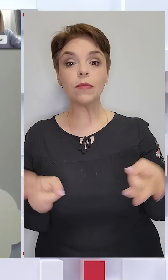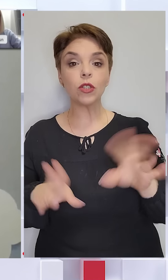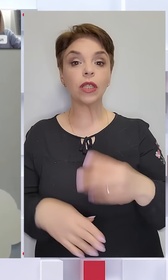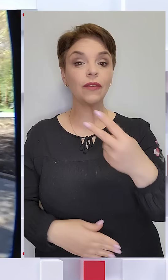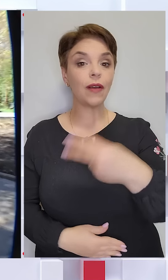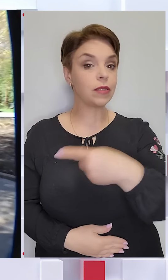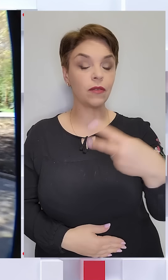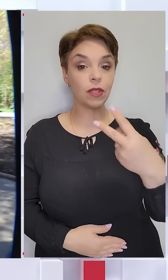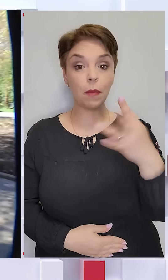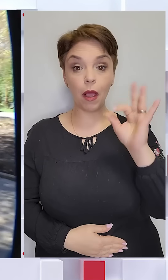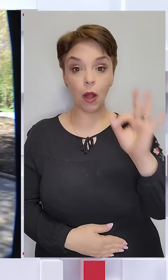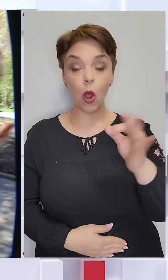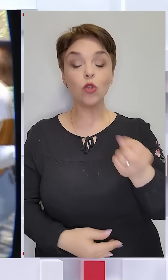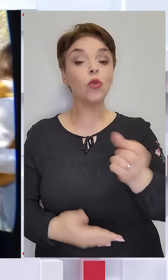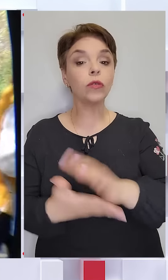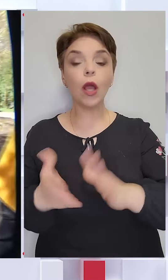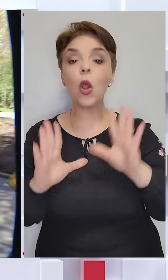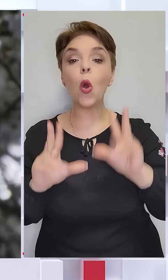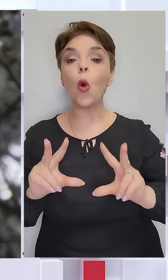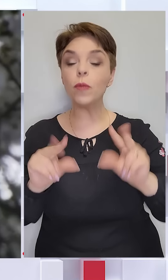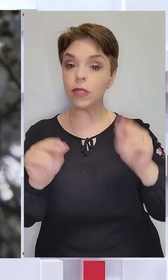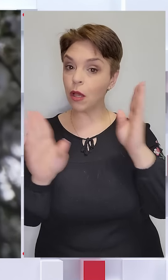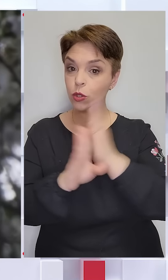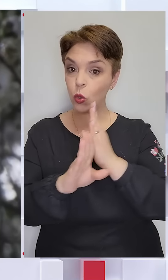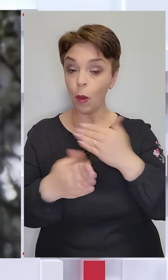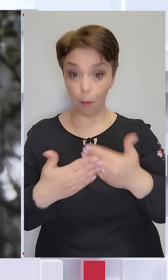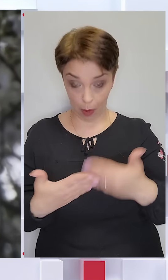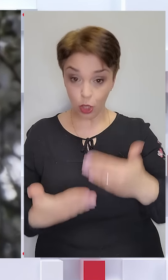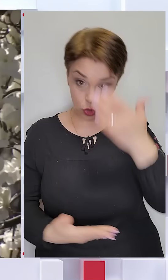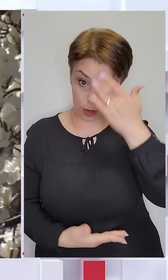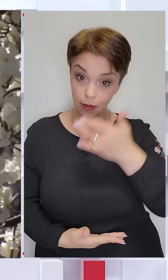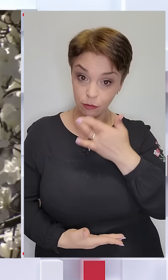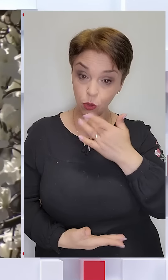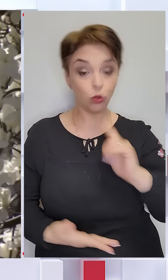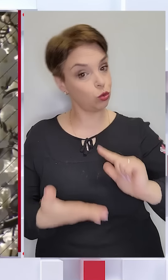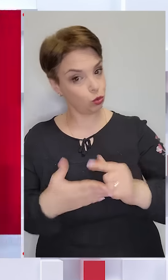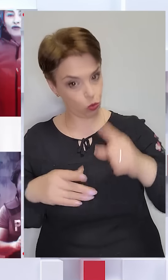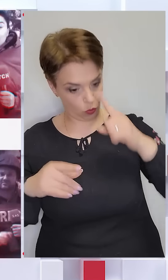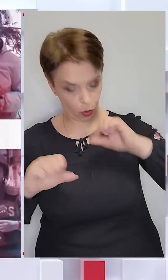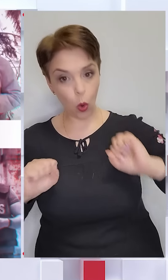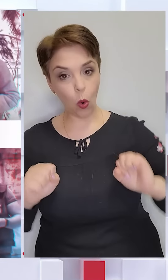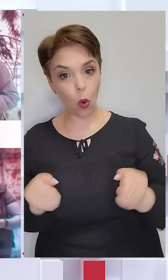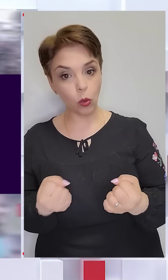-25 градусів. І що далі обіцяють синоптики? Майже літо? Чи знову холод?